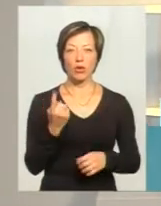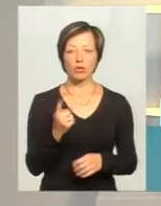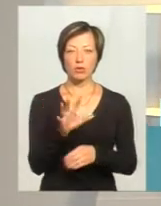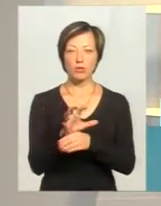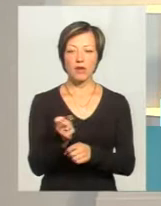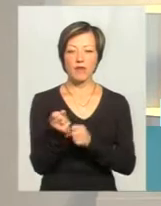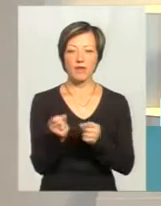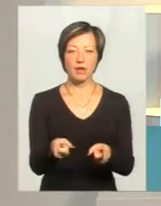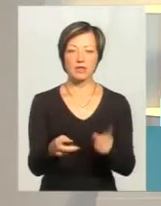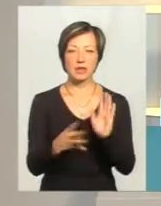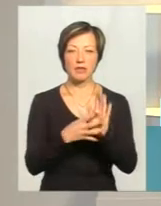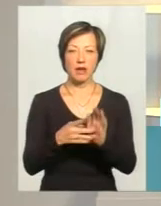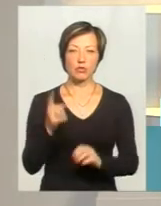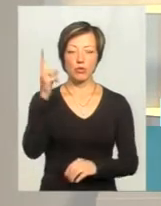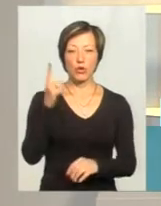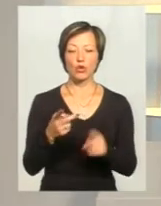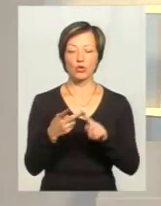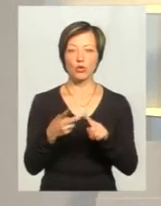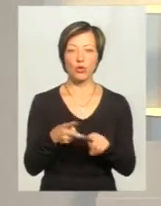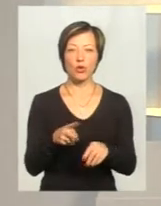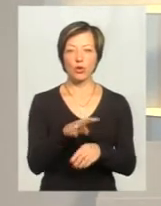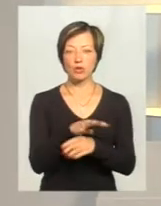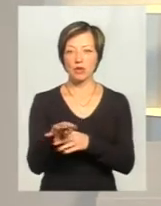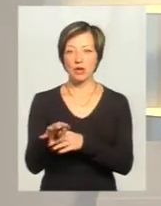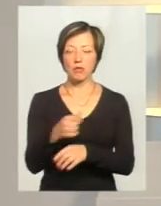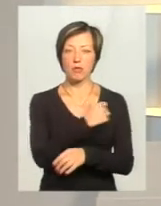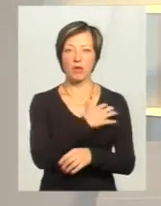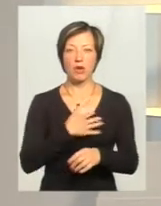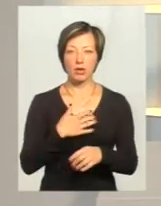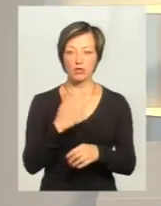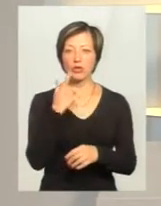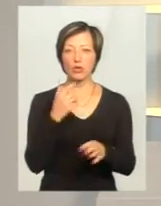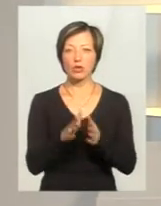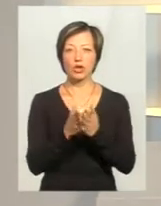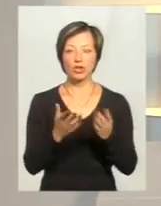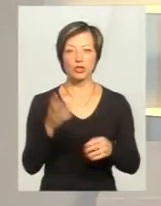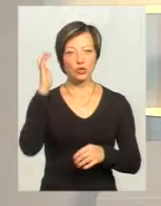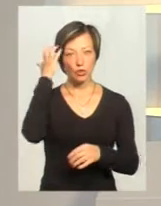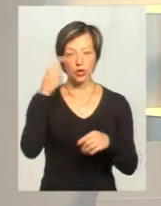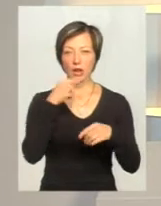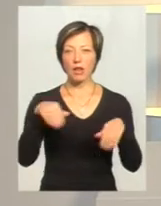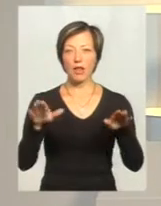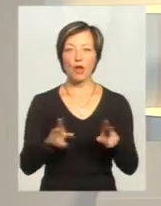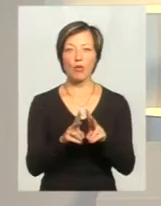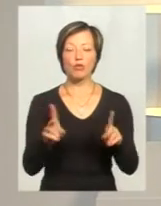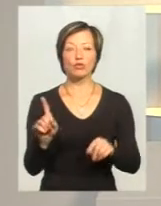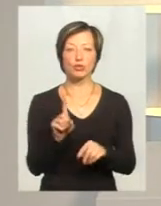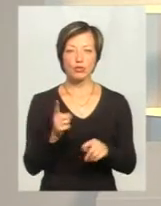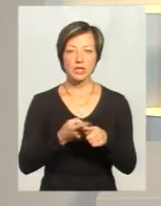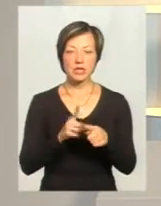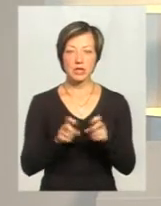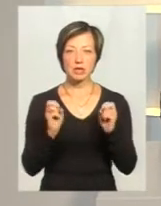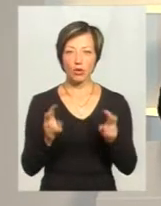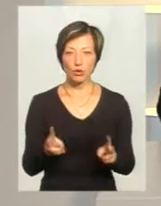викинули з дев'ятого поверху, іншого розстріляли, поранили червонокнижних чорних лелек. Кому і що за це